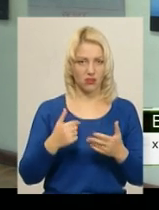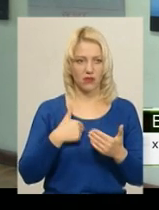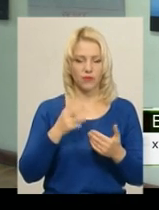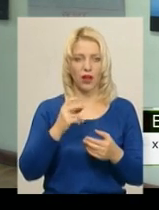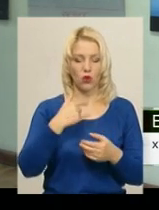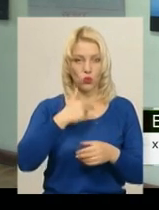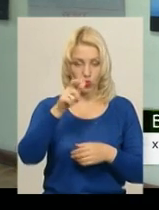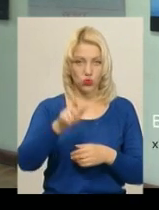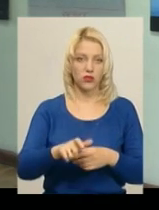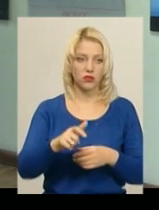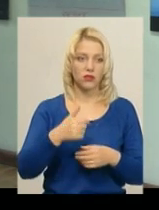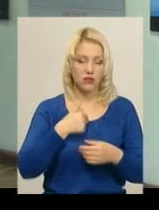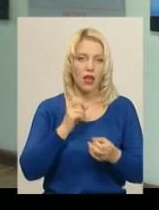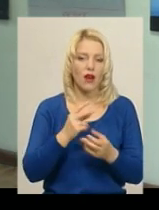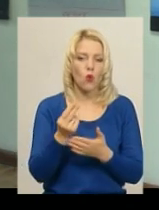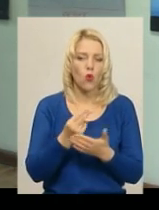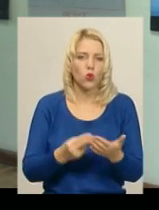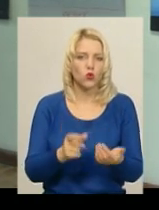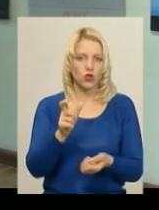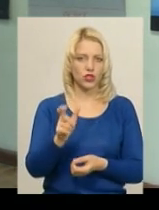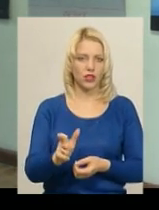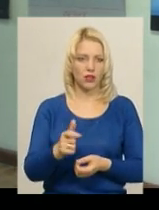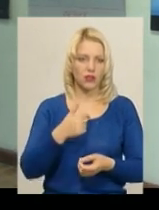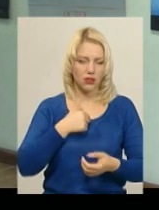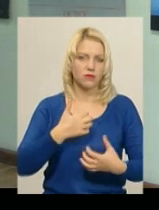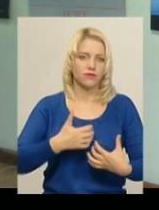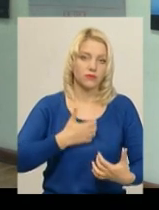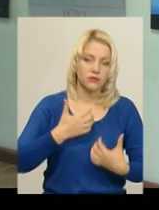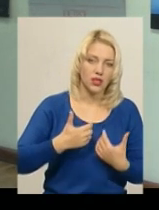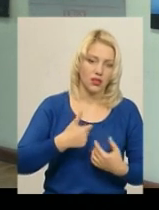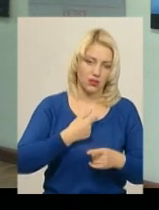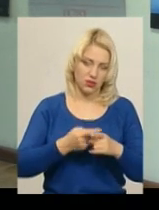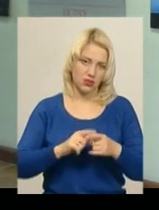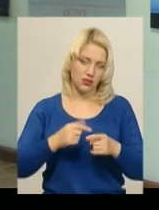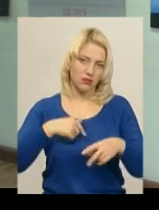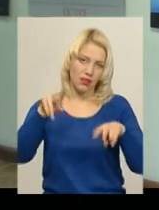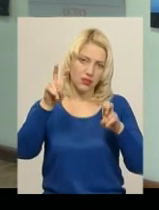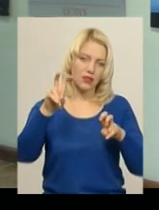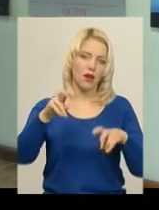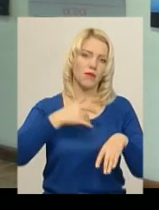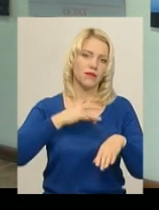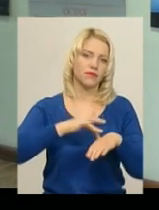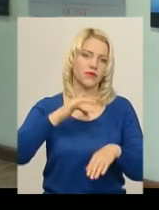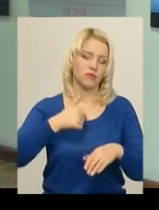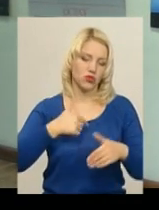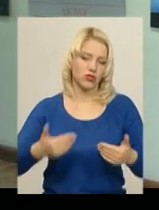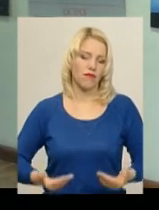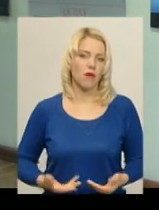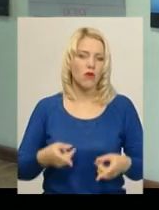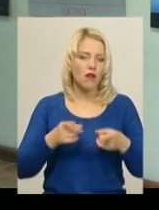як людину, як художника, розуміло, що ці теми. Ну, не є ці теми, ми живемо реальним життям,